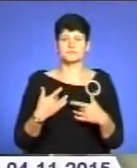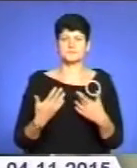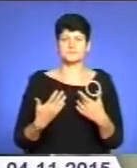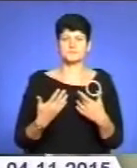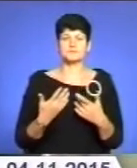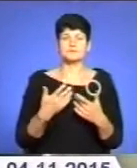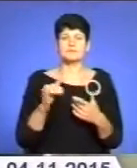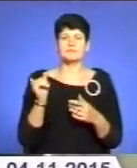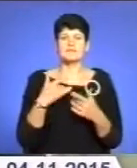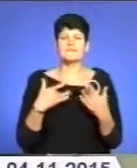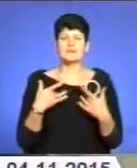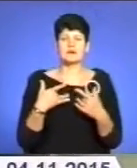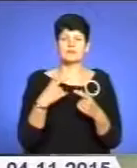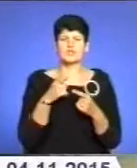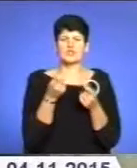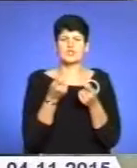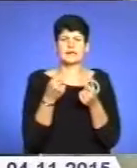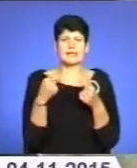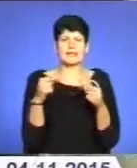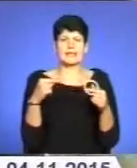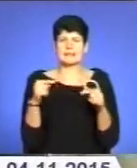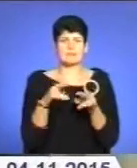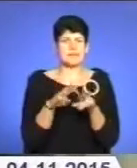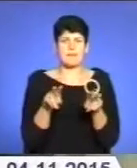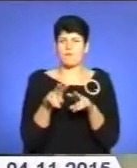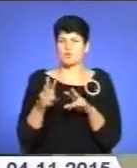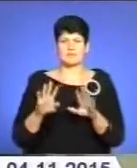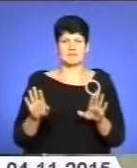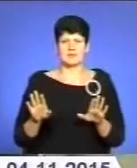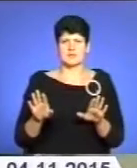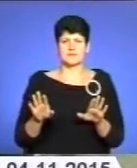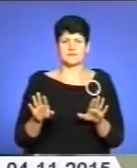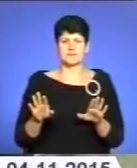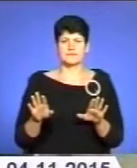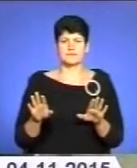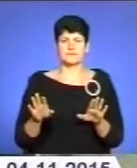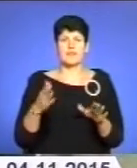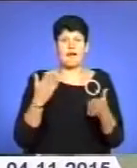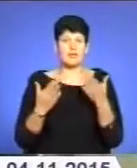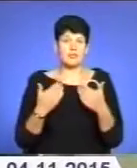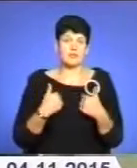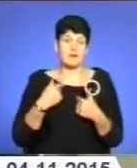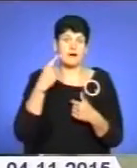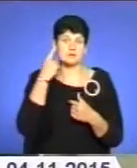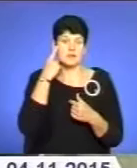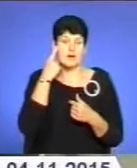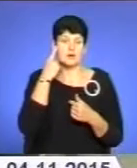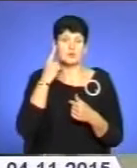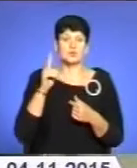Вистави від того трошки різні, вони не подібні одна на другу. Але я гадаю, що